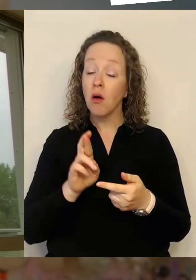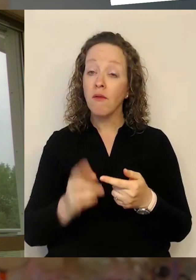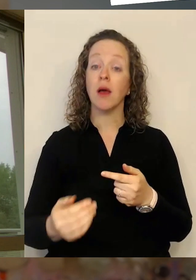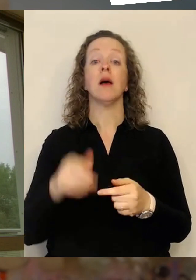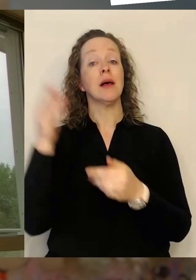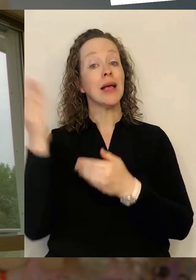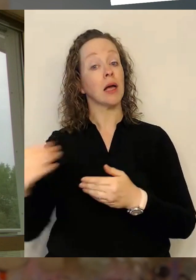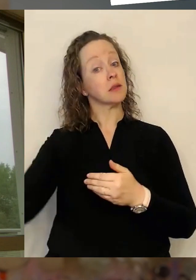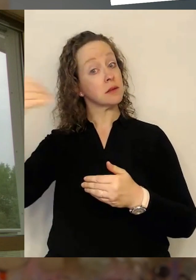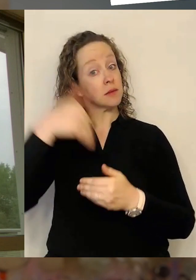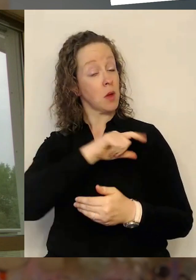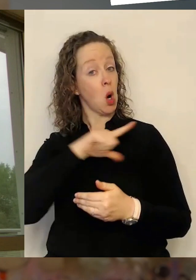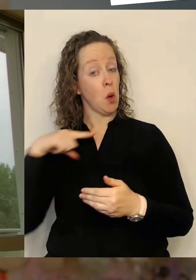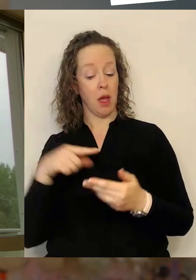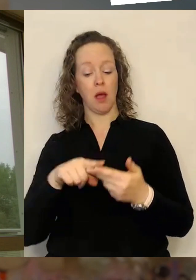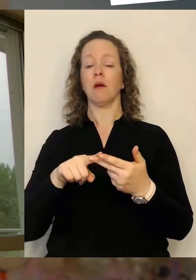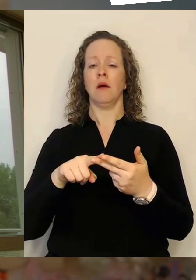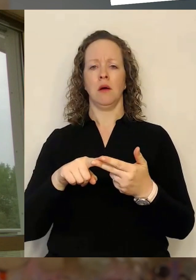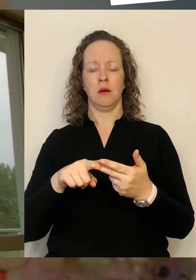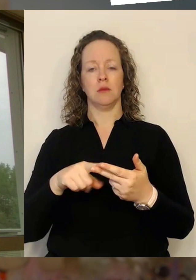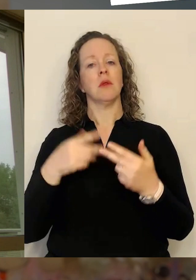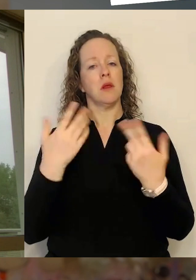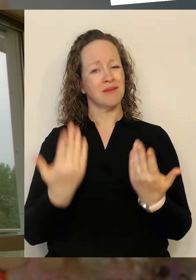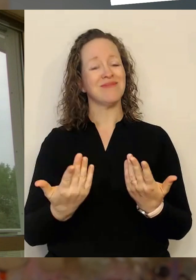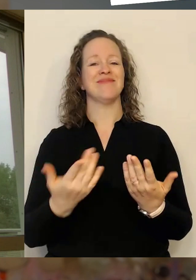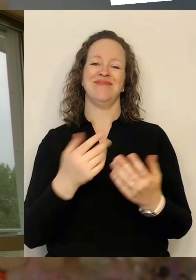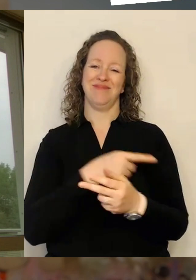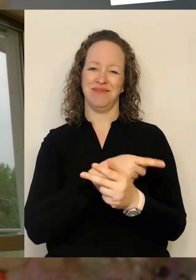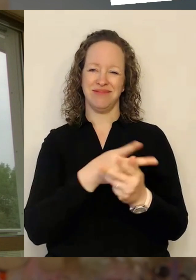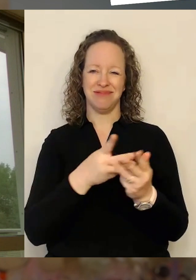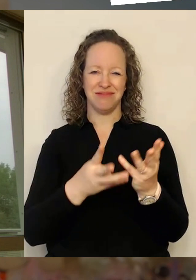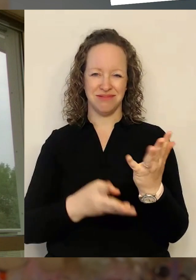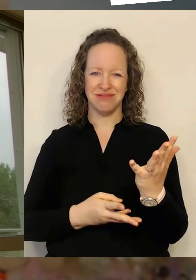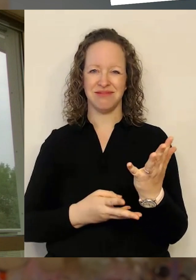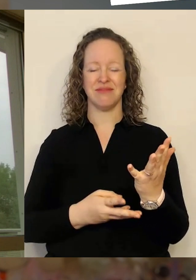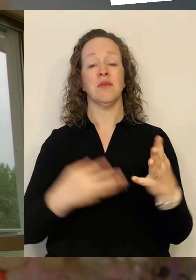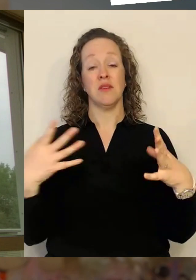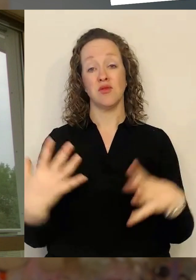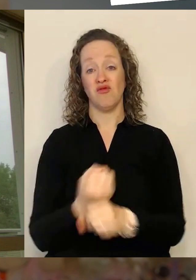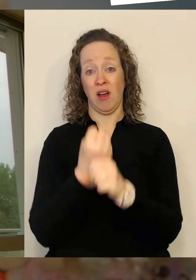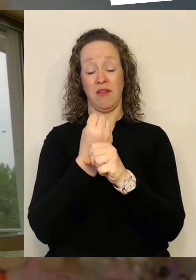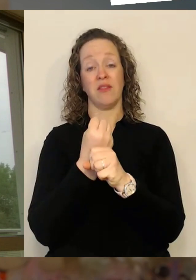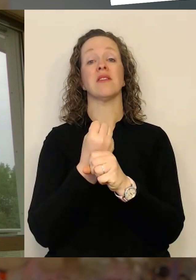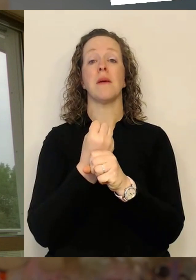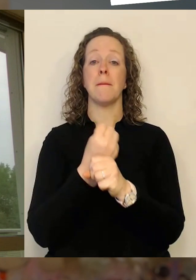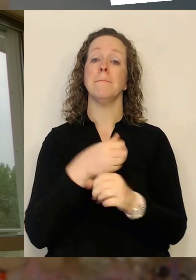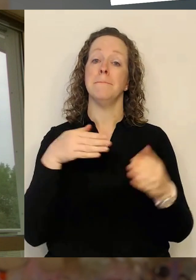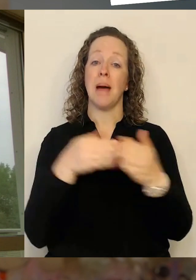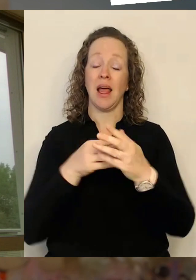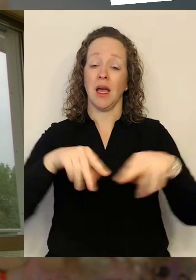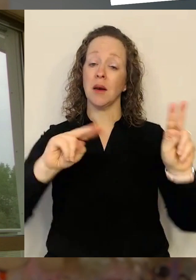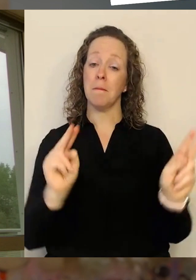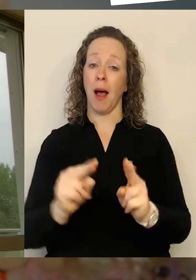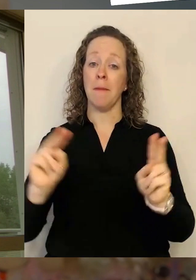Sprache gut zurechtfinden und gleichzeitig trotzdem digitale Angebote nutzen können. Also hier die Barrieren abzubauen und einfach zu sagen, schaffen